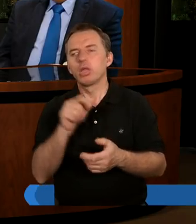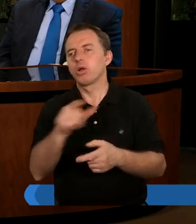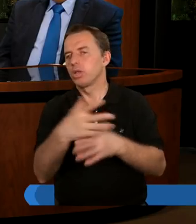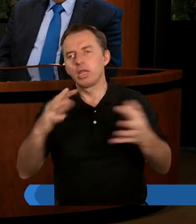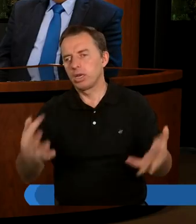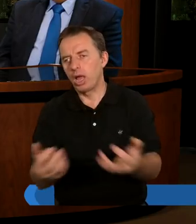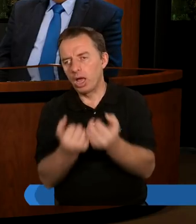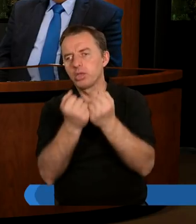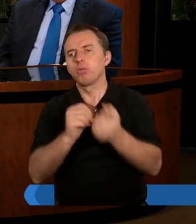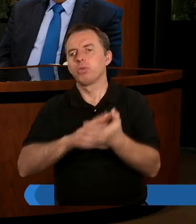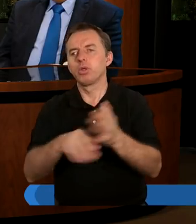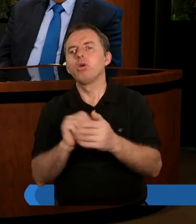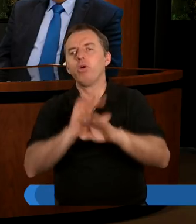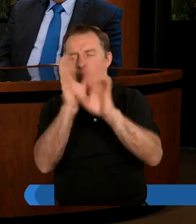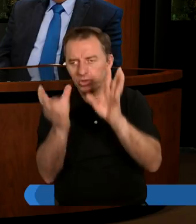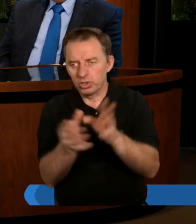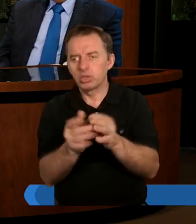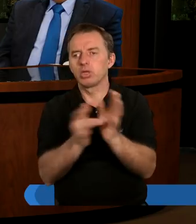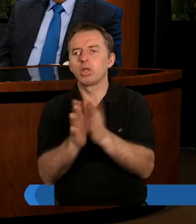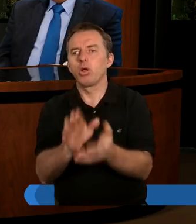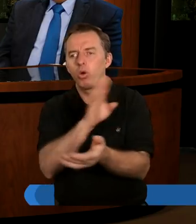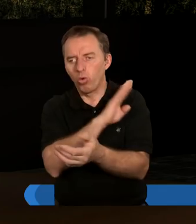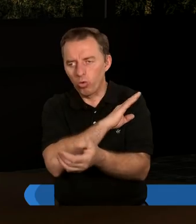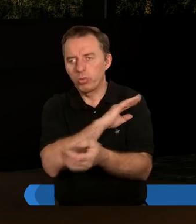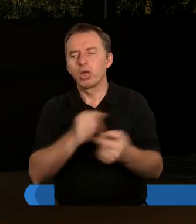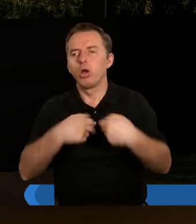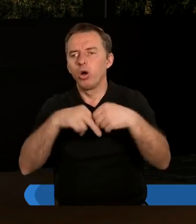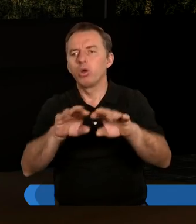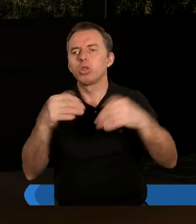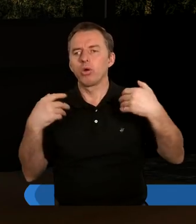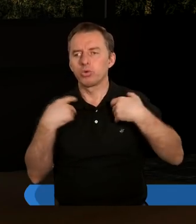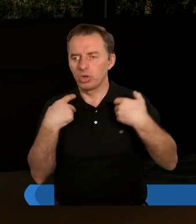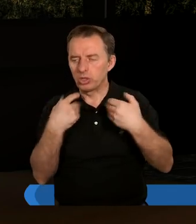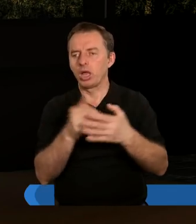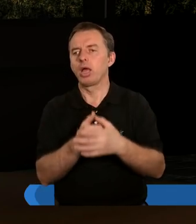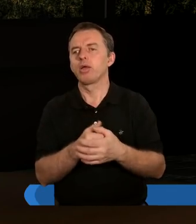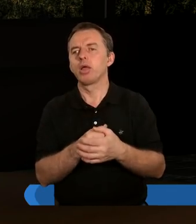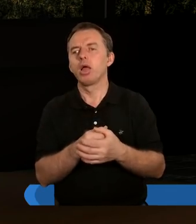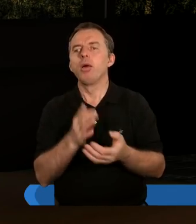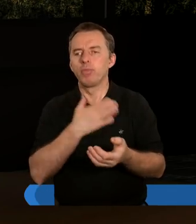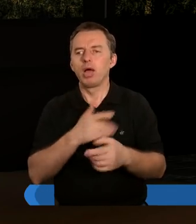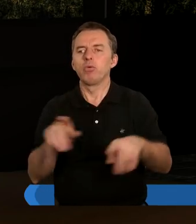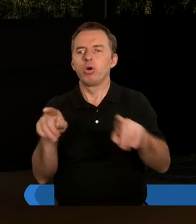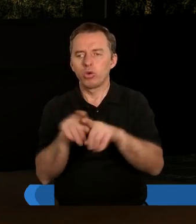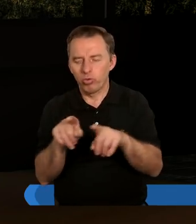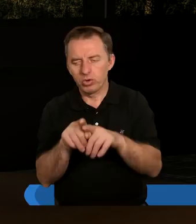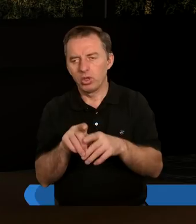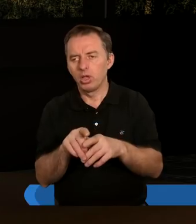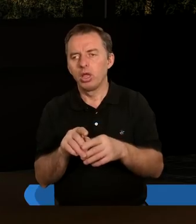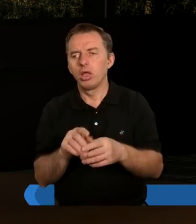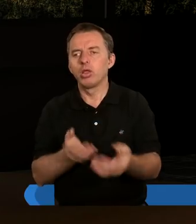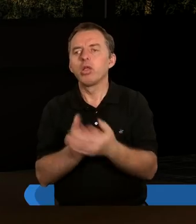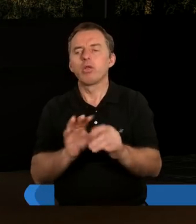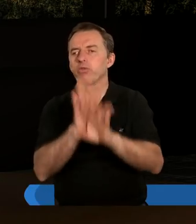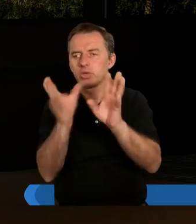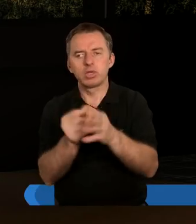Piśmie Świętym. Bóg oczywiście za wszystkich umarł, oddał życie. Natomiast mamy również wzmianki o tym, że nie